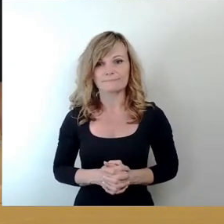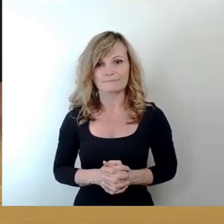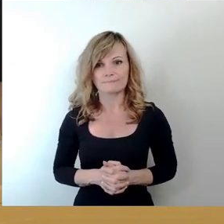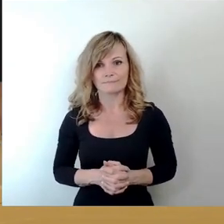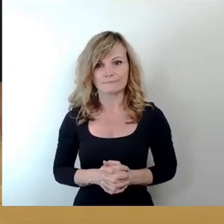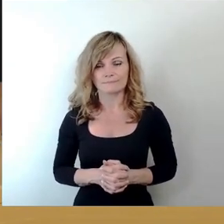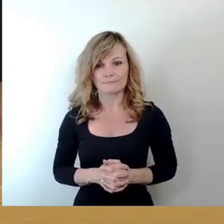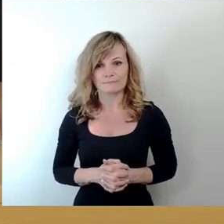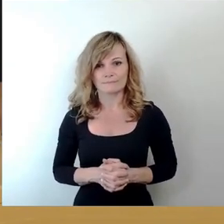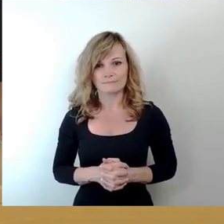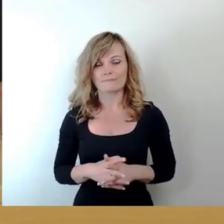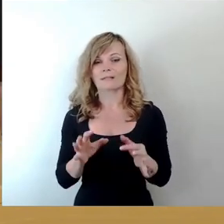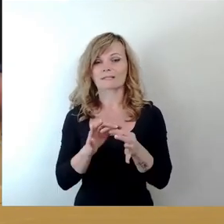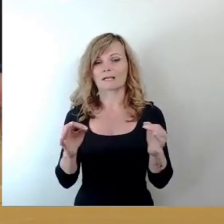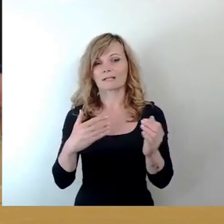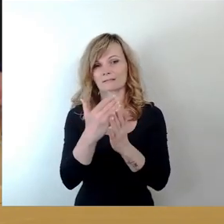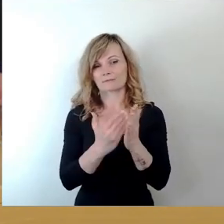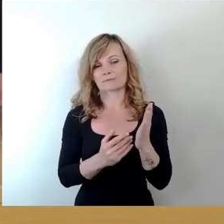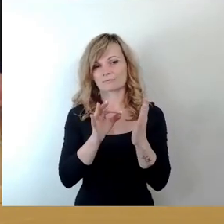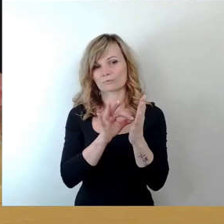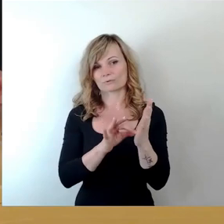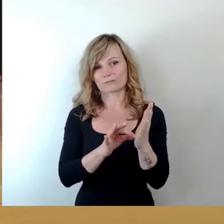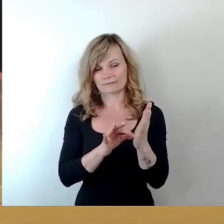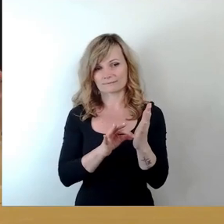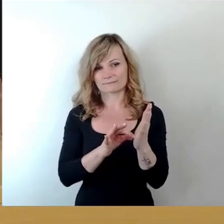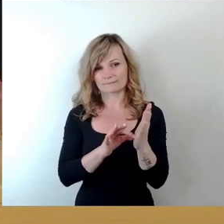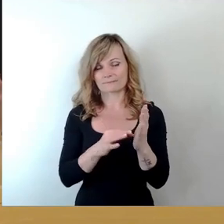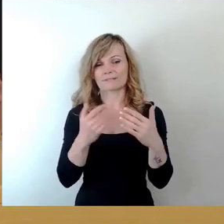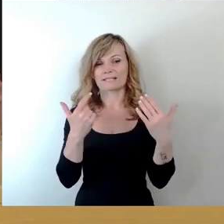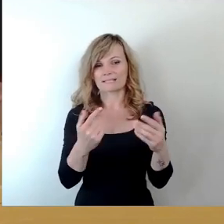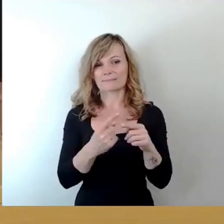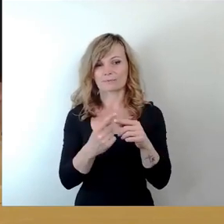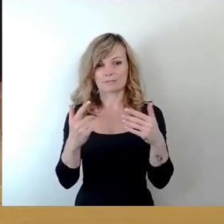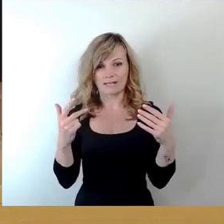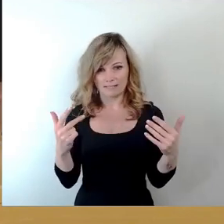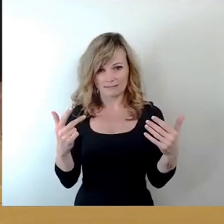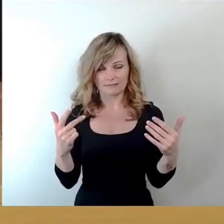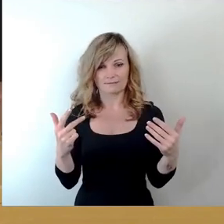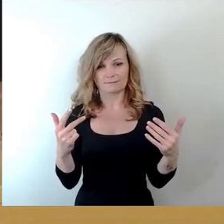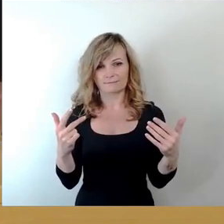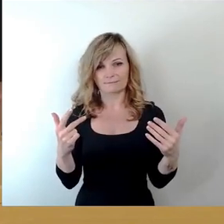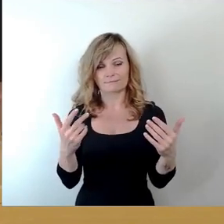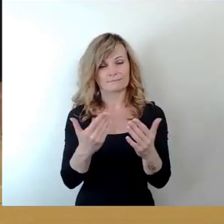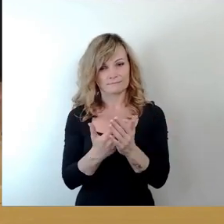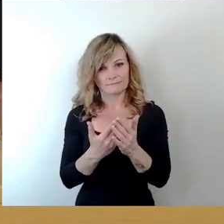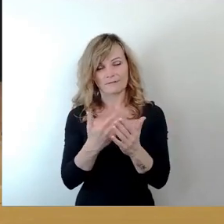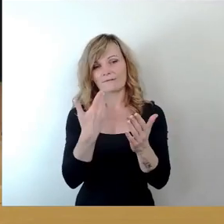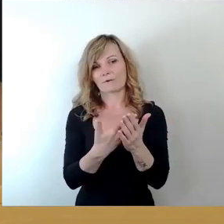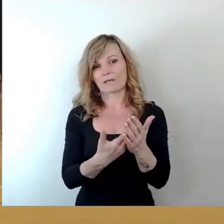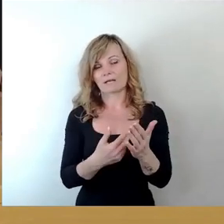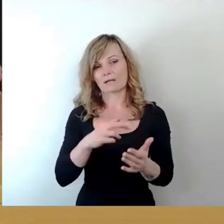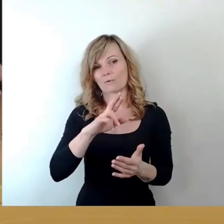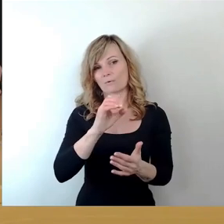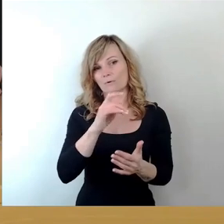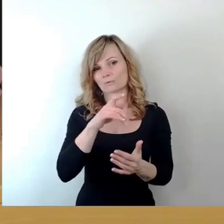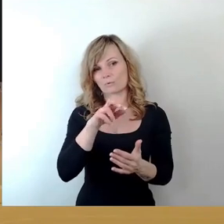Die Tagesordnungspunkte 7 und 8, das sind die Vorlagen grobe Thronkantine und